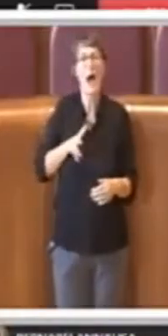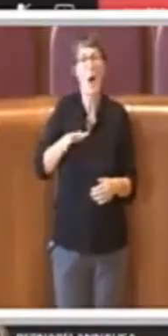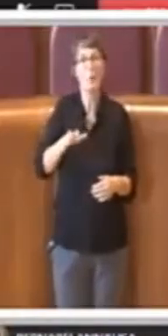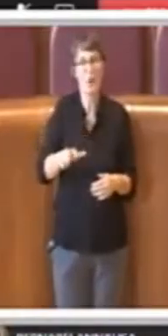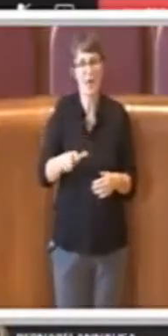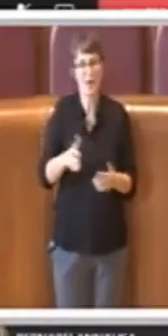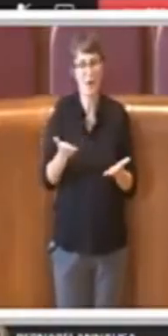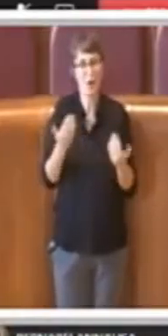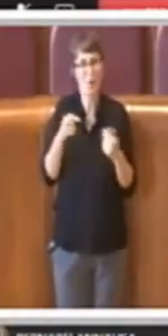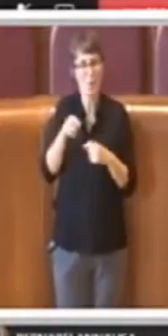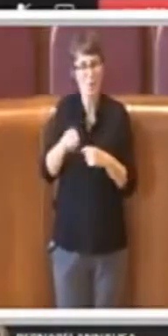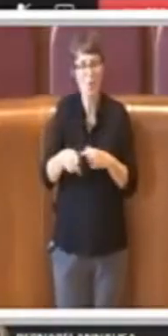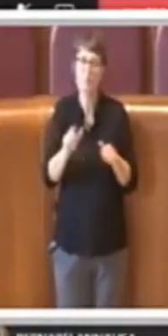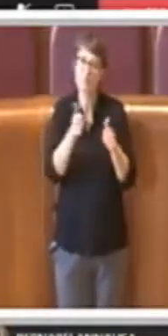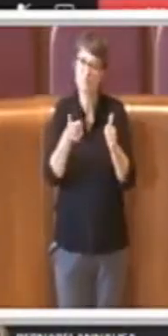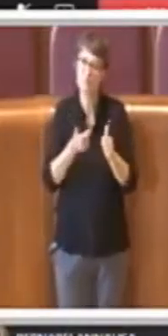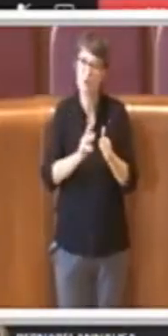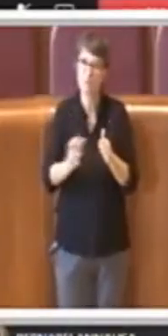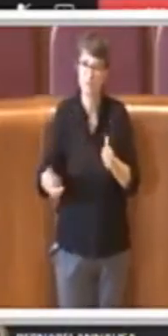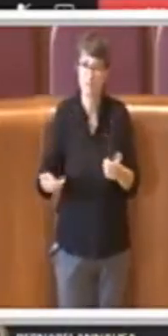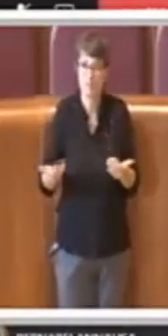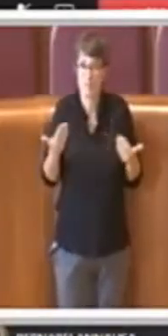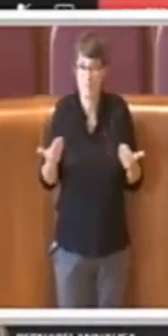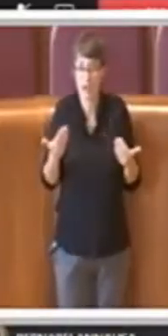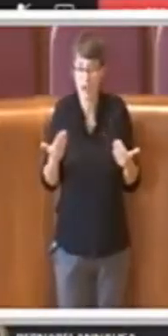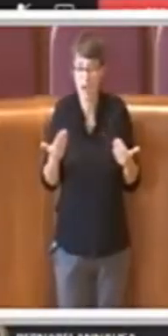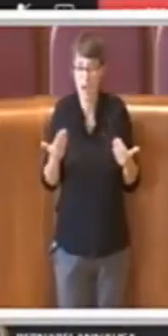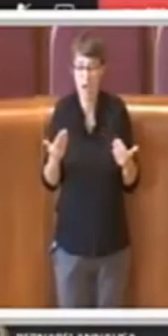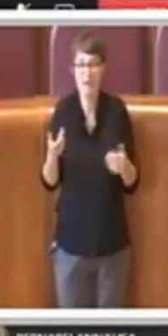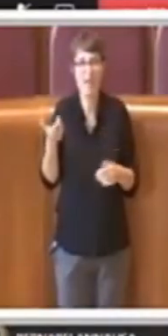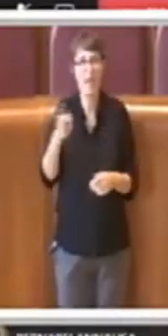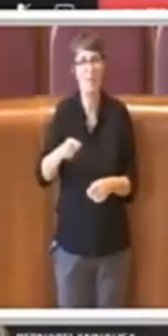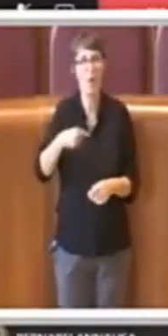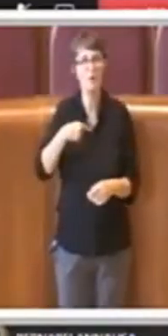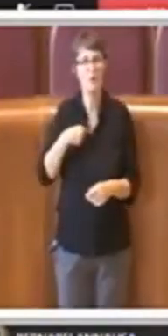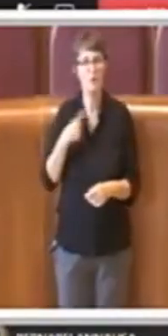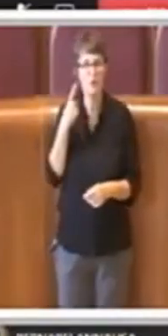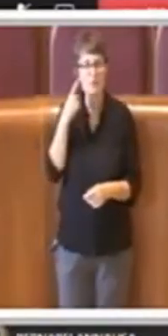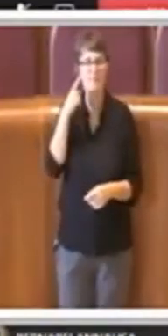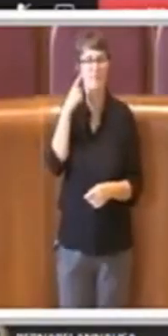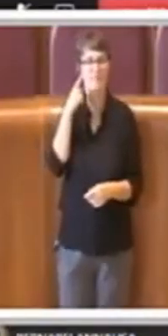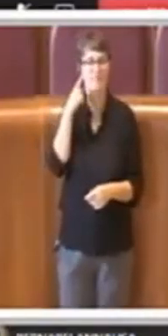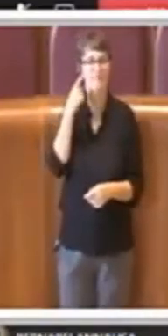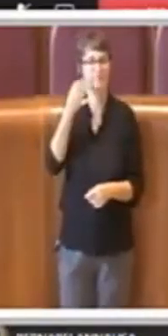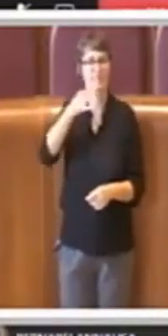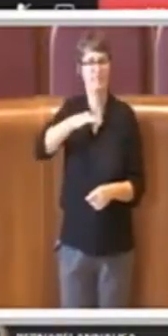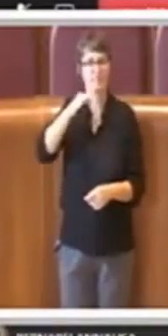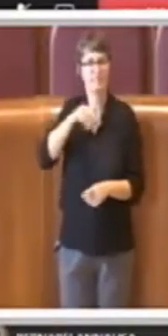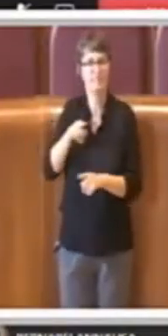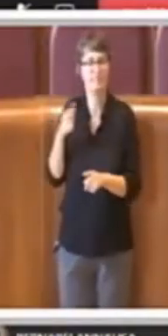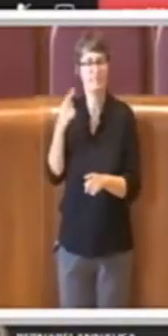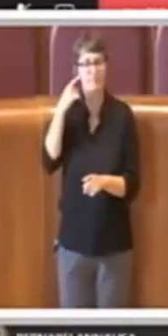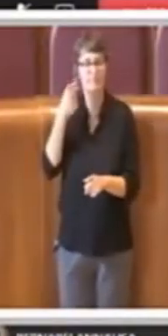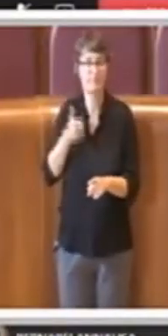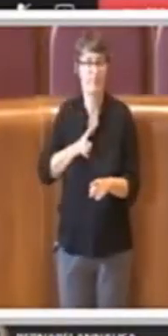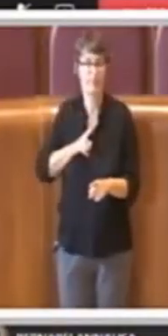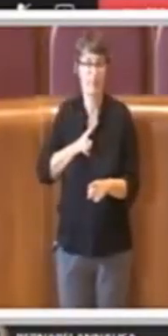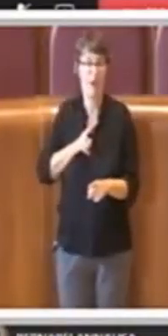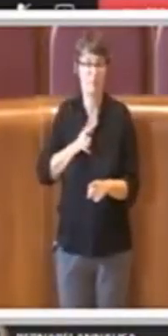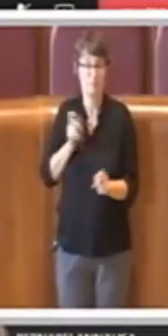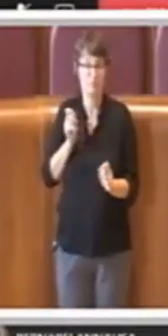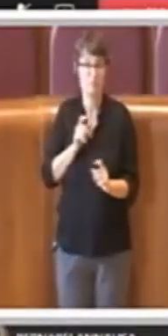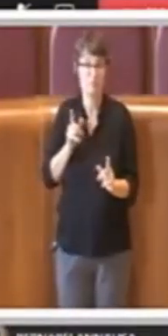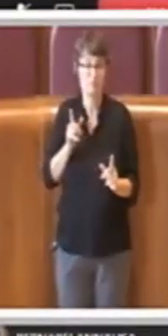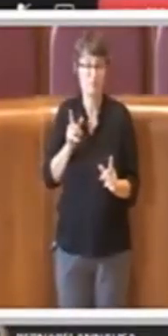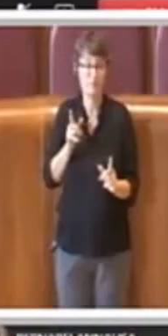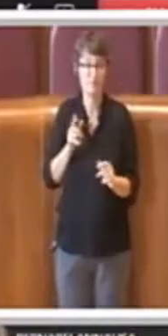perplessa per molte dichiarazioni, sto facendo determinate mie riflessioni e sono veramente contenta per questa